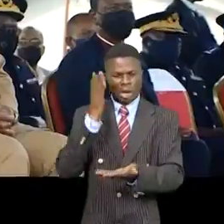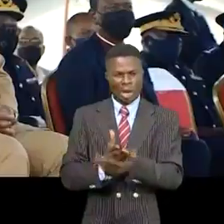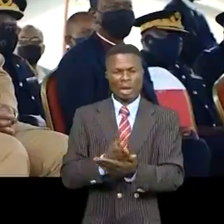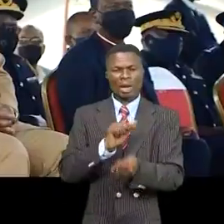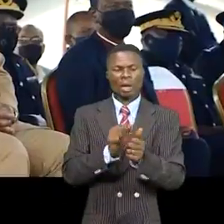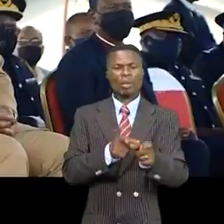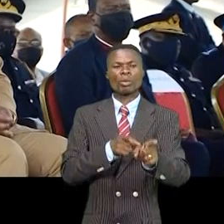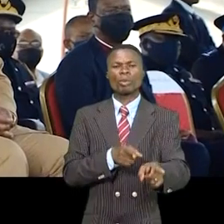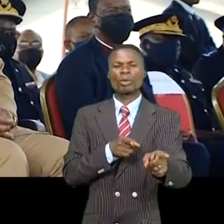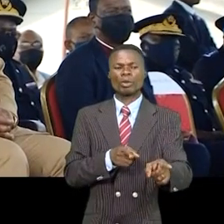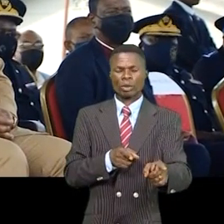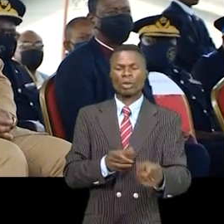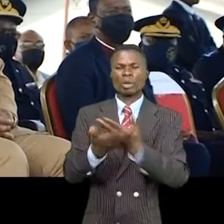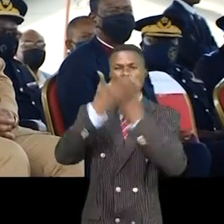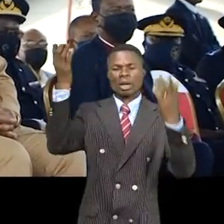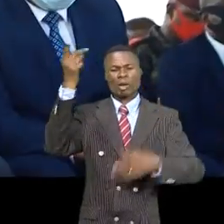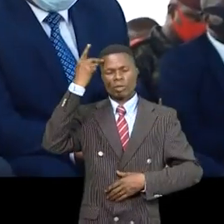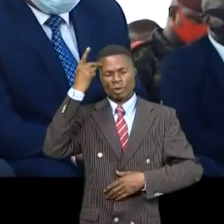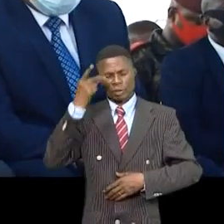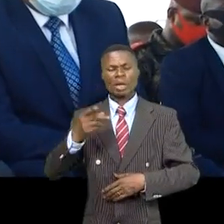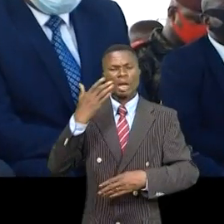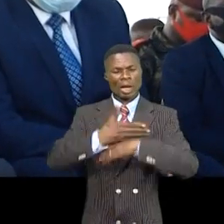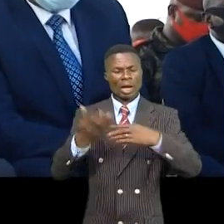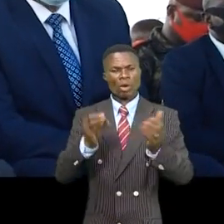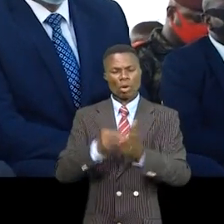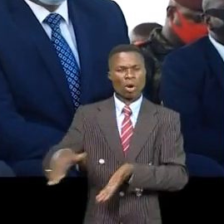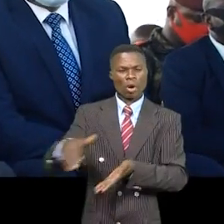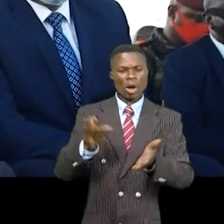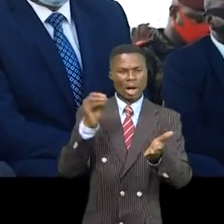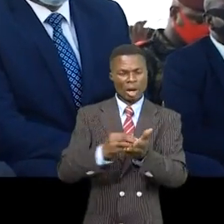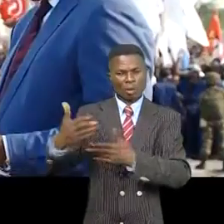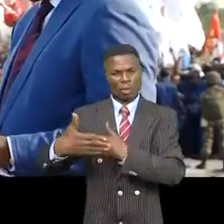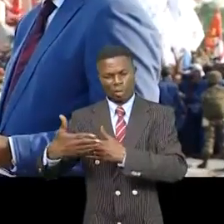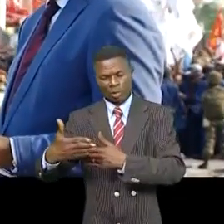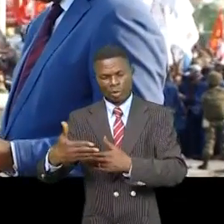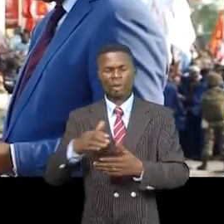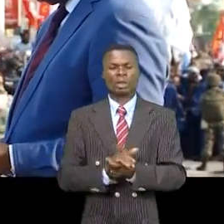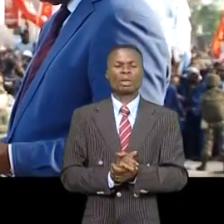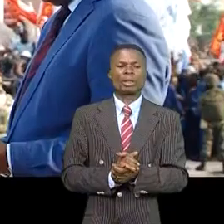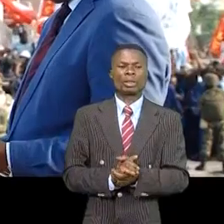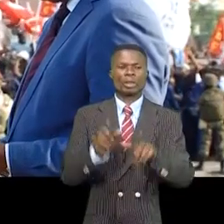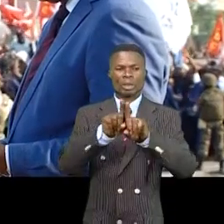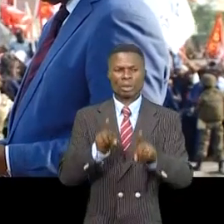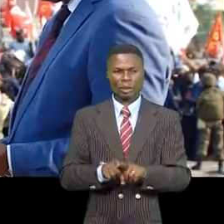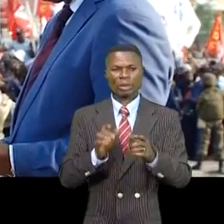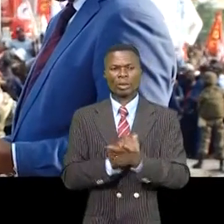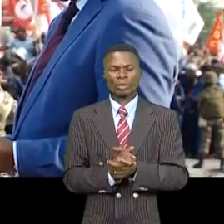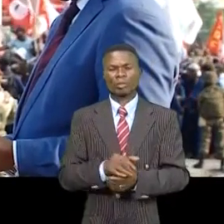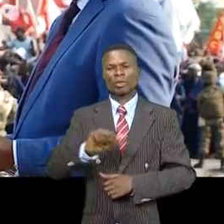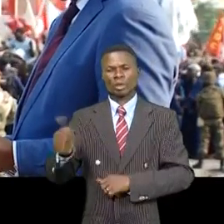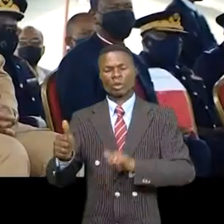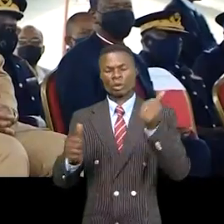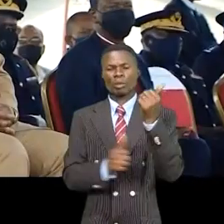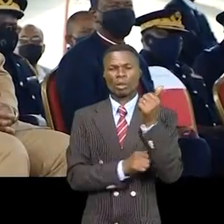intitulé la modernisation de plusieurs routes secondaires à grande importance et affluence. Ici, c'est près de 13